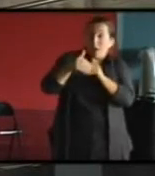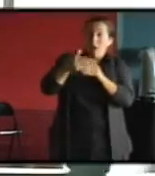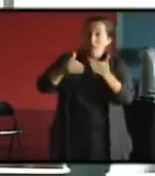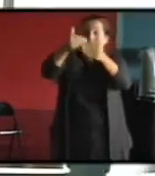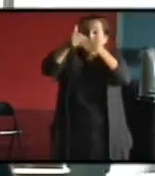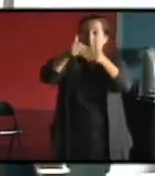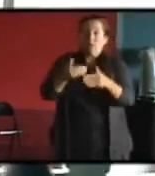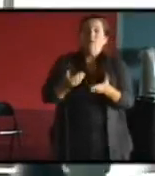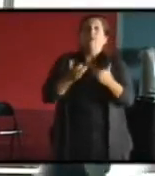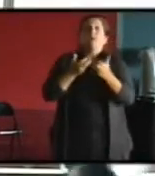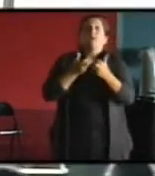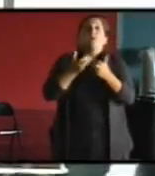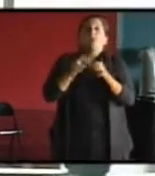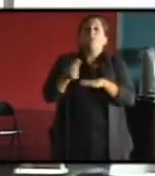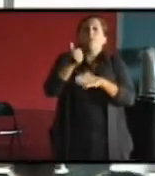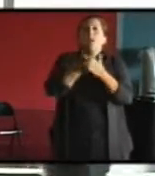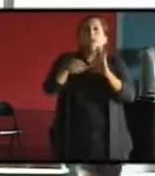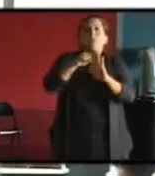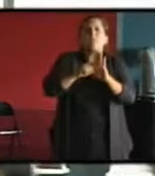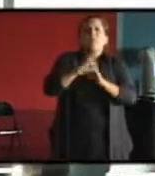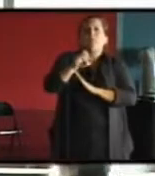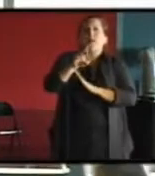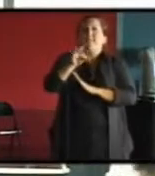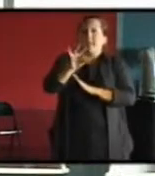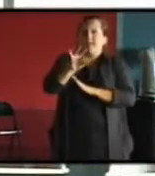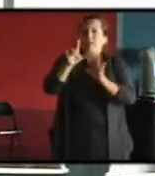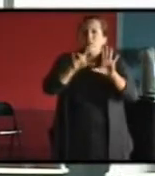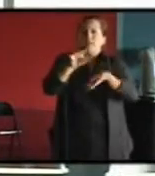le RT74, par exemple, qui sont les premières réglementations thermiques,